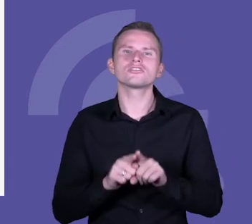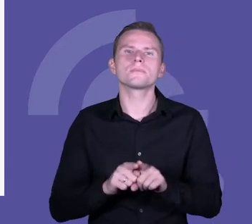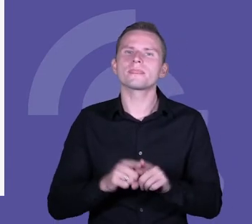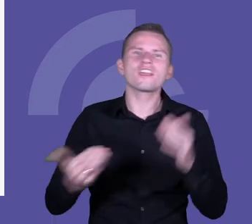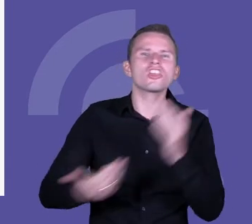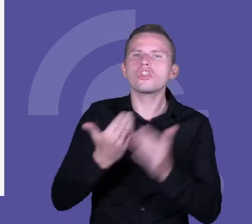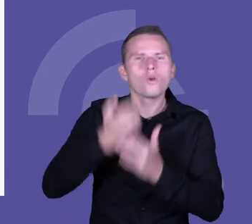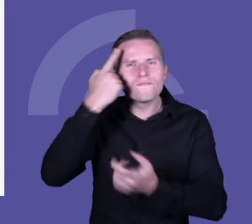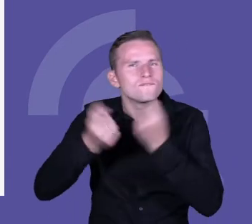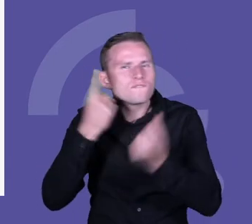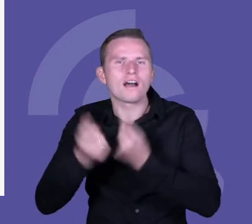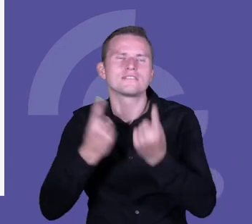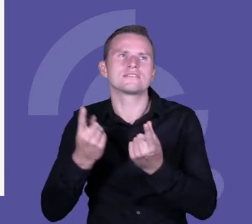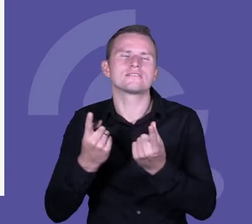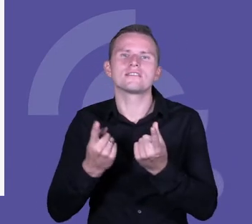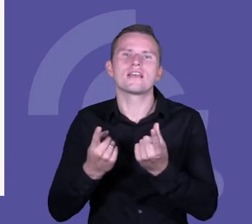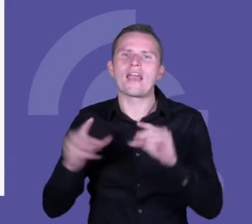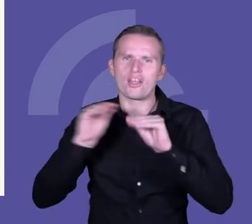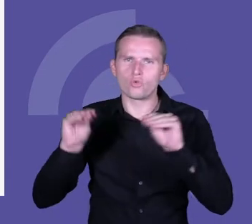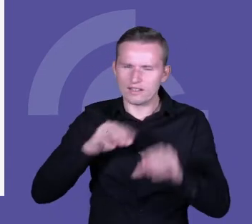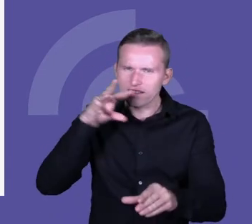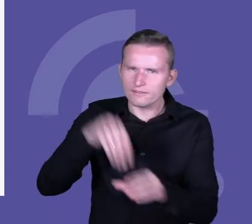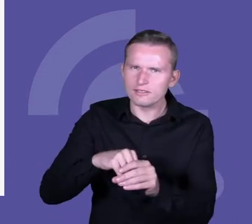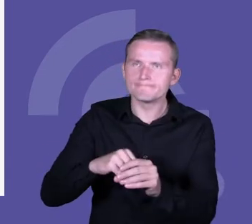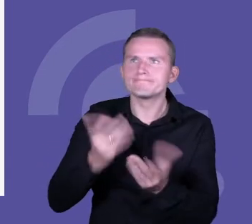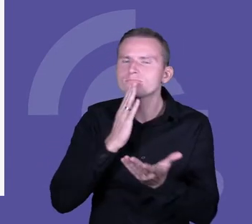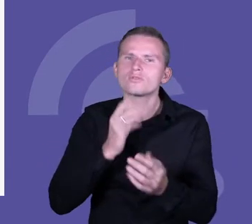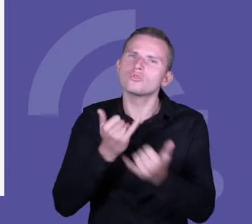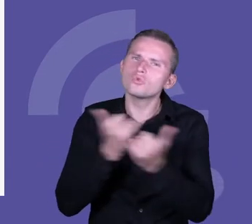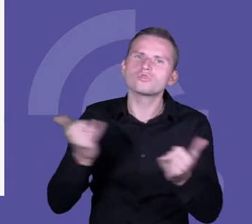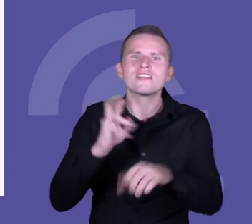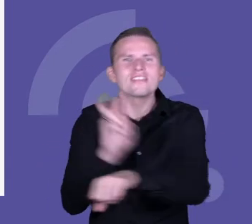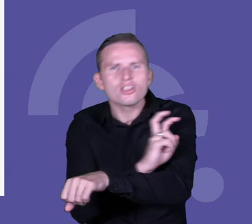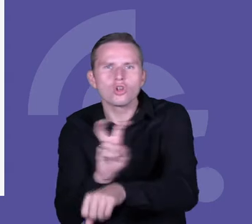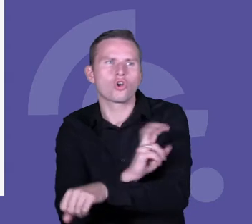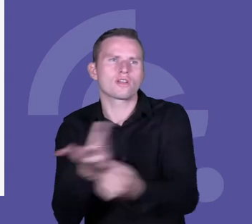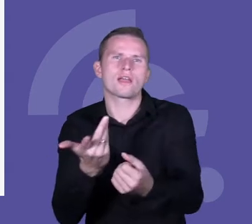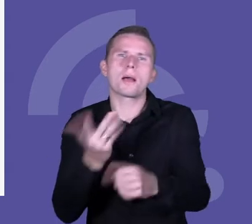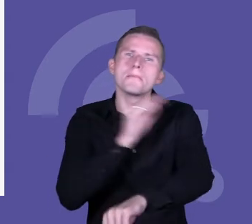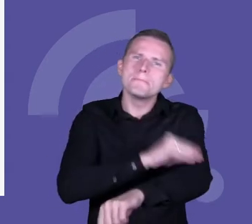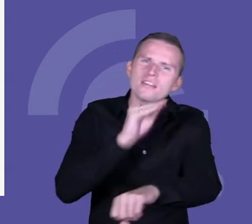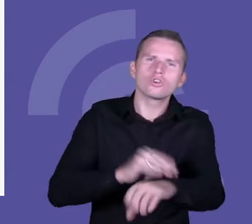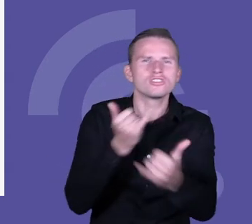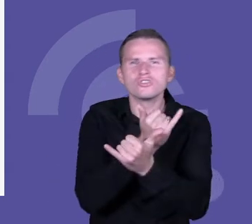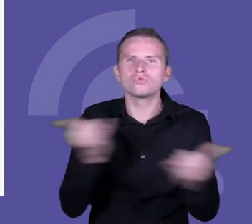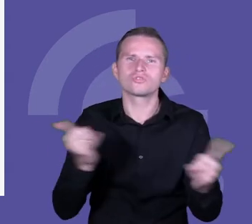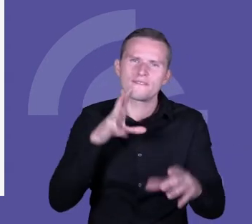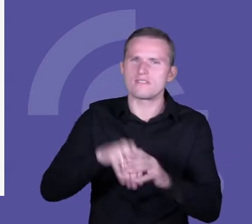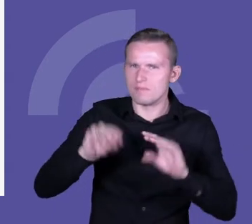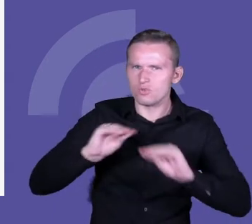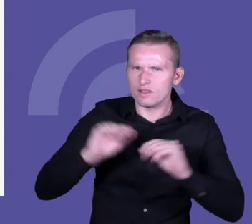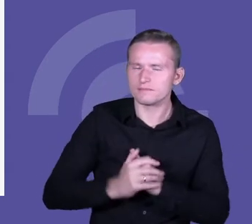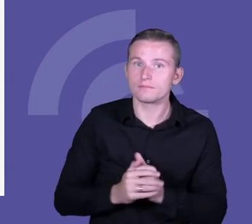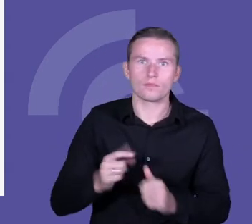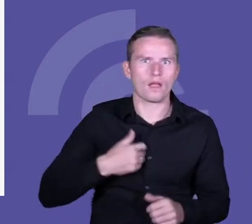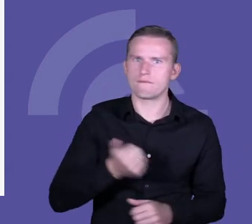często utożsamiane z jakimiś sposobami i z jakimiś technologiami, które są wykorzystywane w edukacji. Ja wielokrotnie